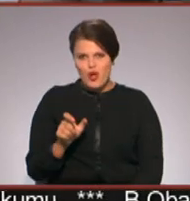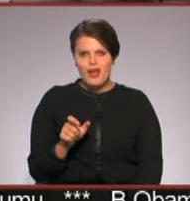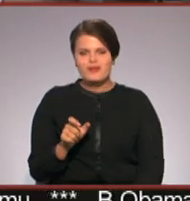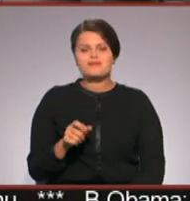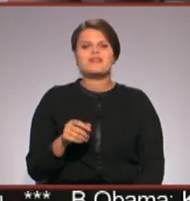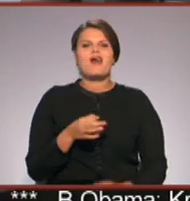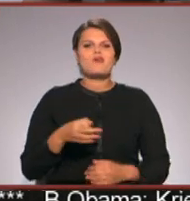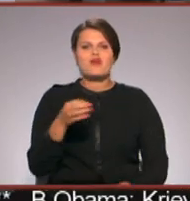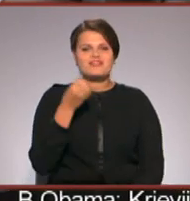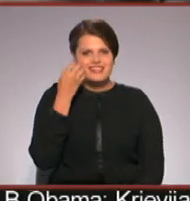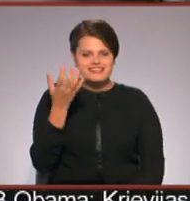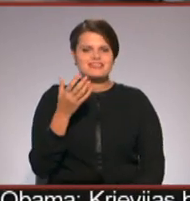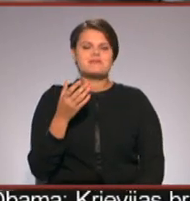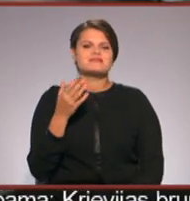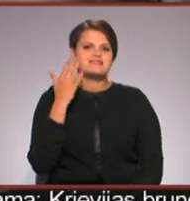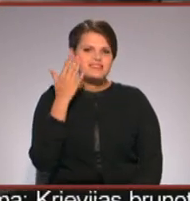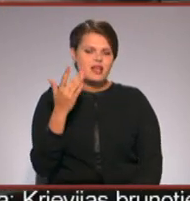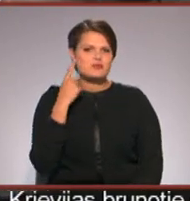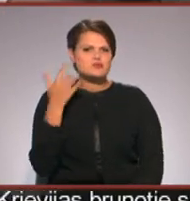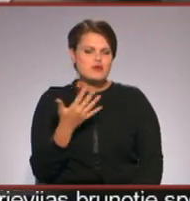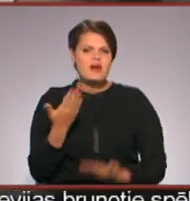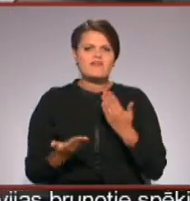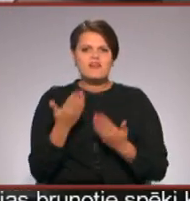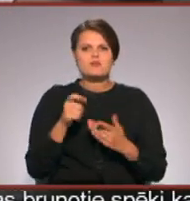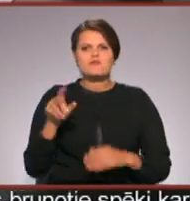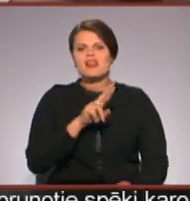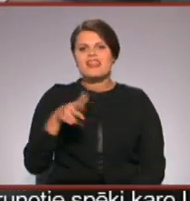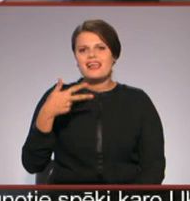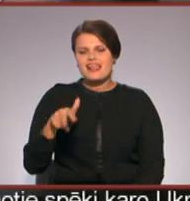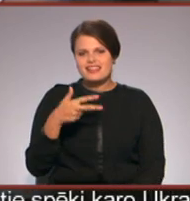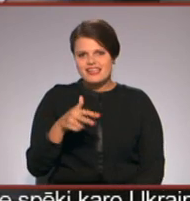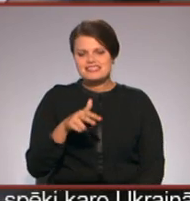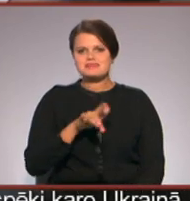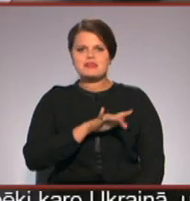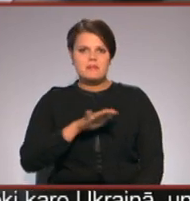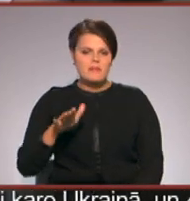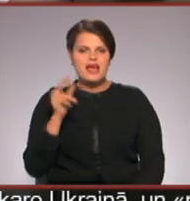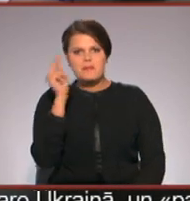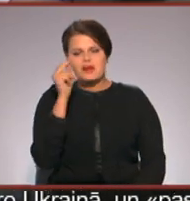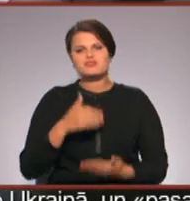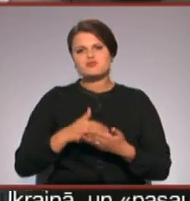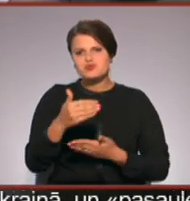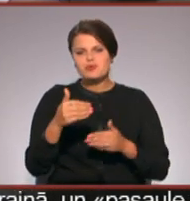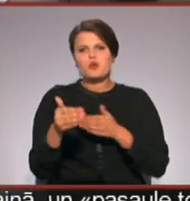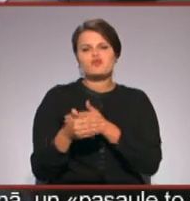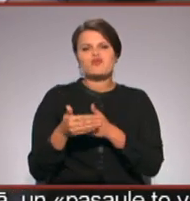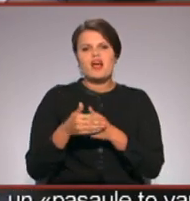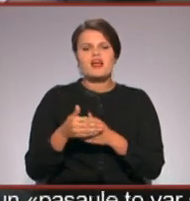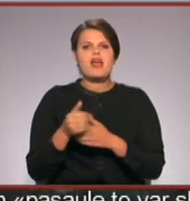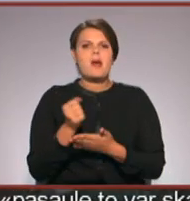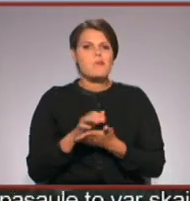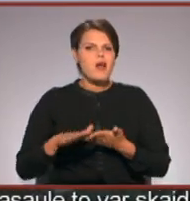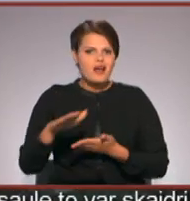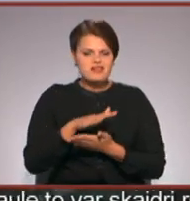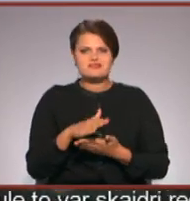Novadīsglītības pārvaldes cerības, ka vairums no nedaudz vairāk kā 30 naudītas skolas bērniem mācības turpinās tuvāk jāpenklus